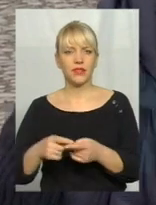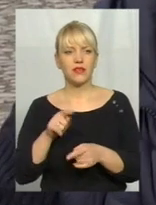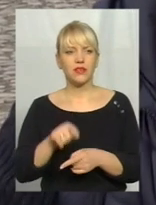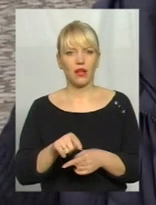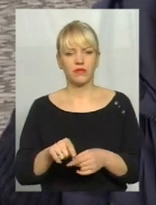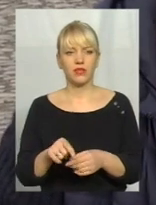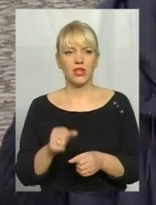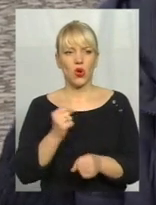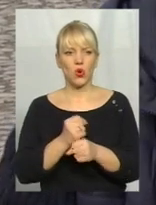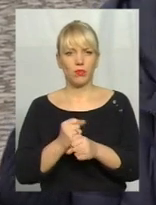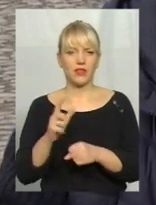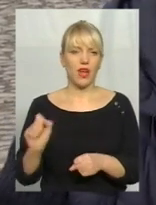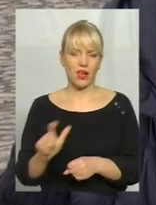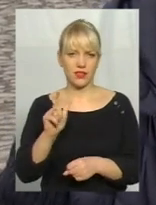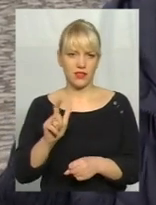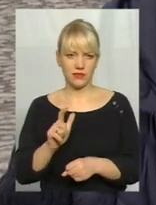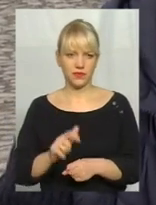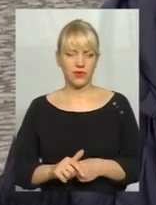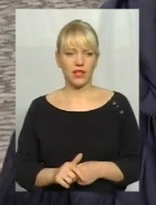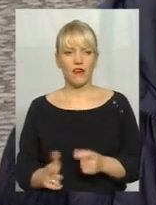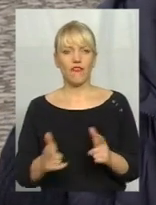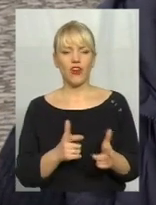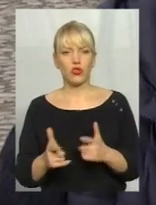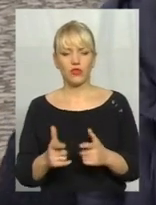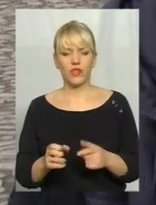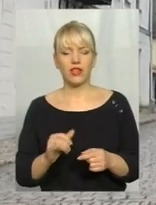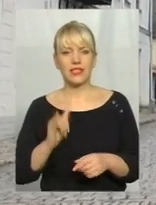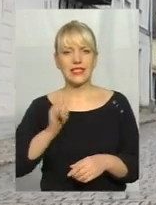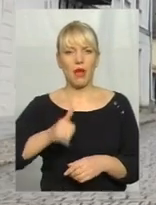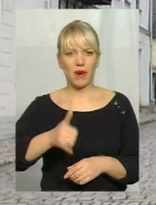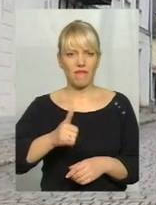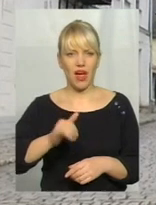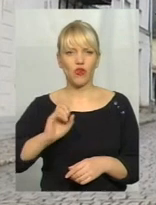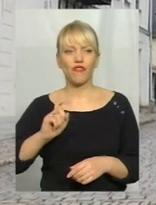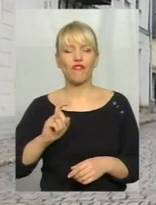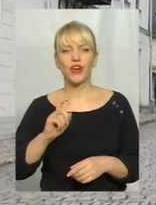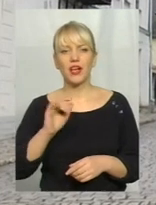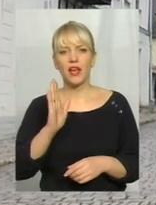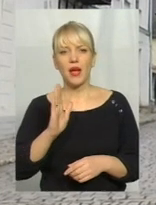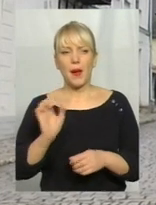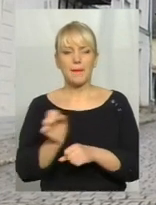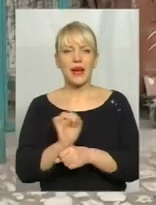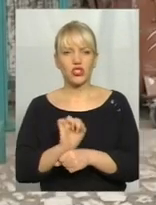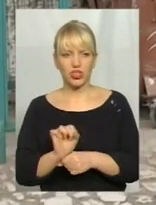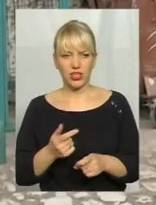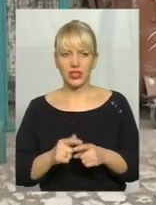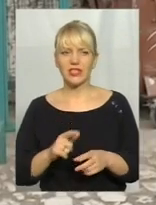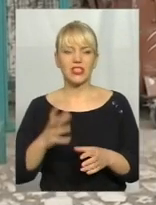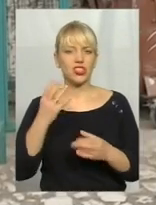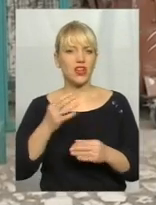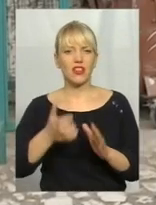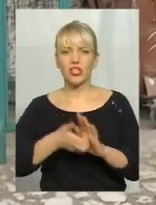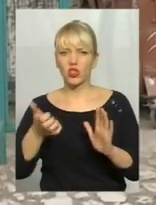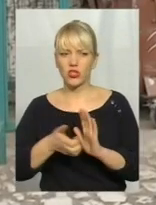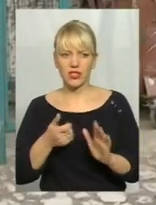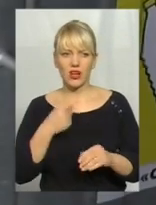виробляють газ, електроенергію і заправляють машини. Контейнерів для роздільного збору сміття в Кам'янці ще недостатньо, каже Олександр